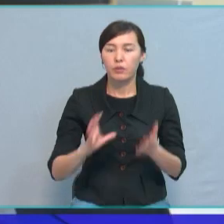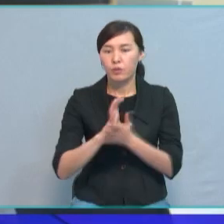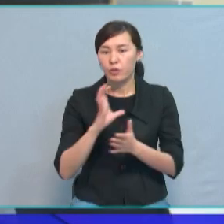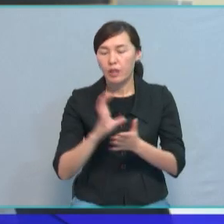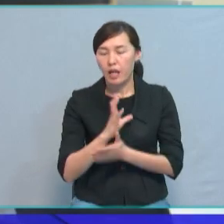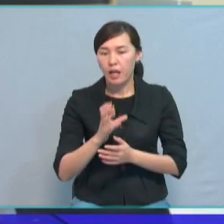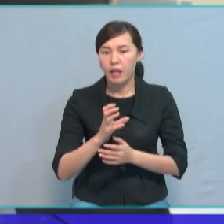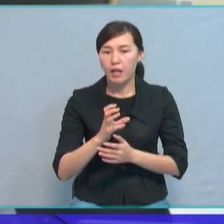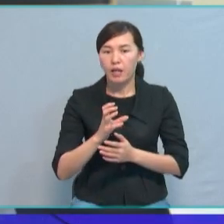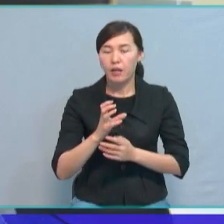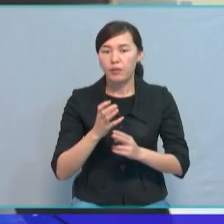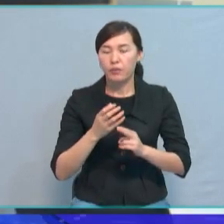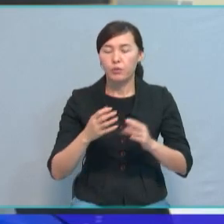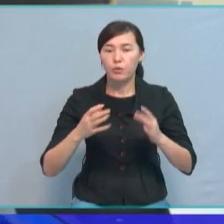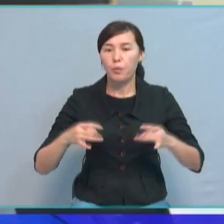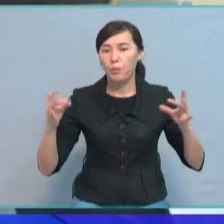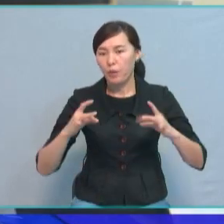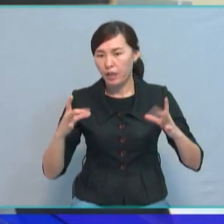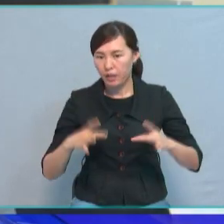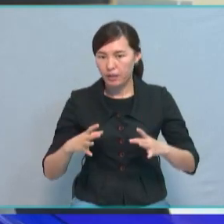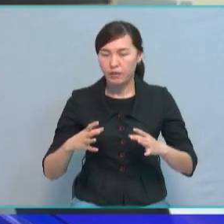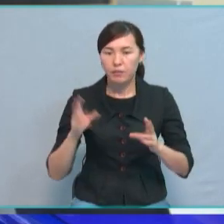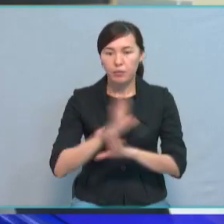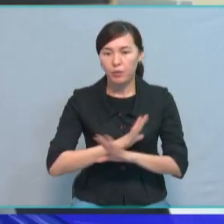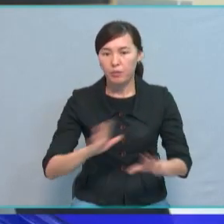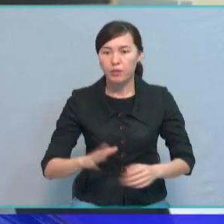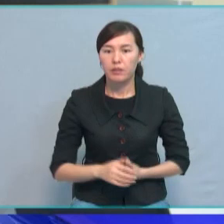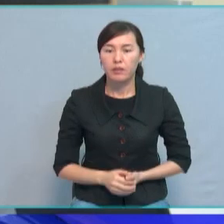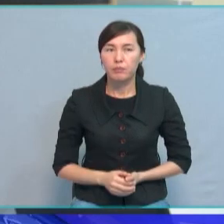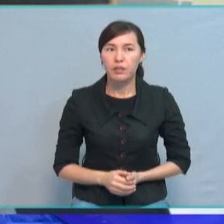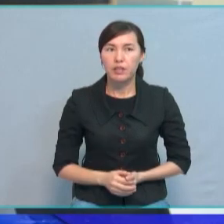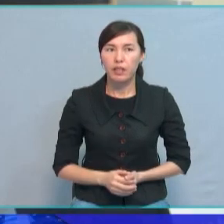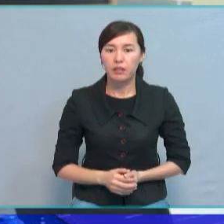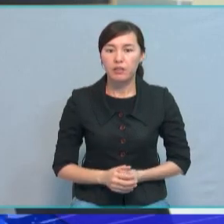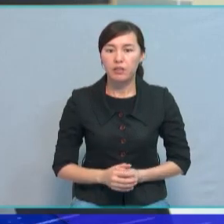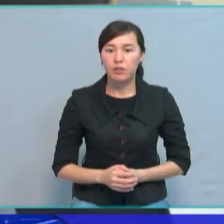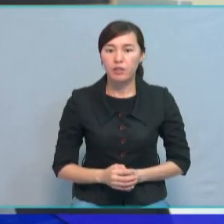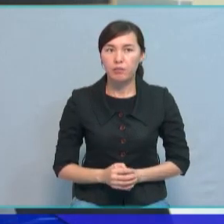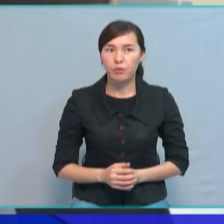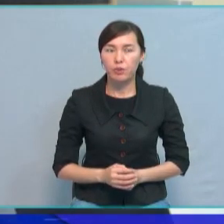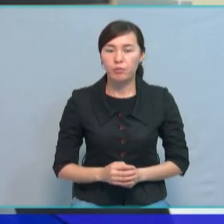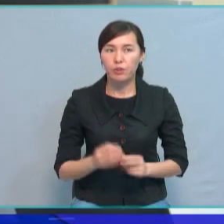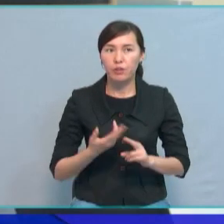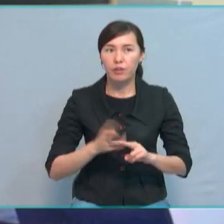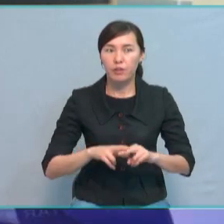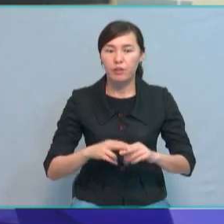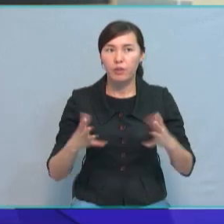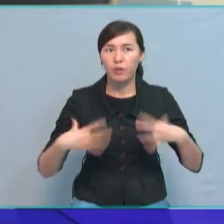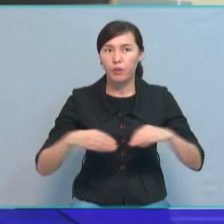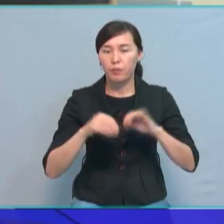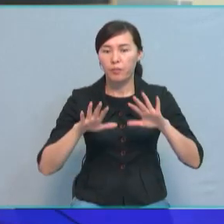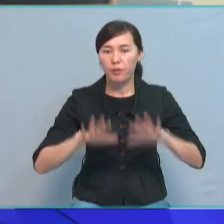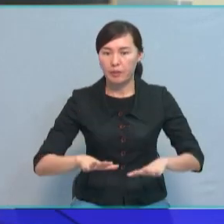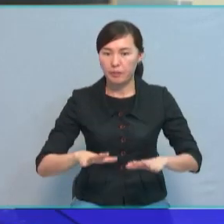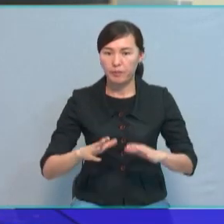ұтбасылық берекелер тұған күн той жиын өткізуге болмайды. Үш адамдан артық топтың көшеде және қоғамдық